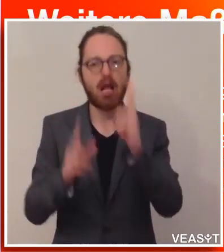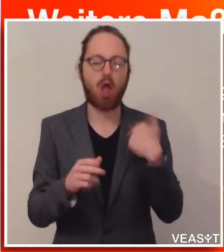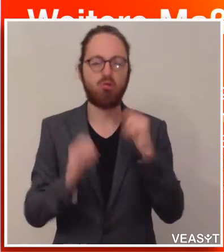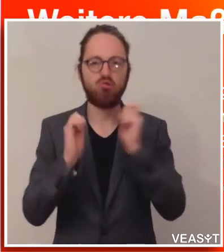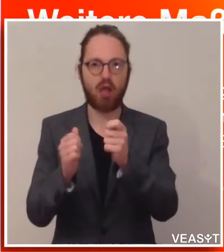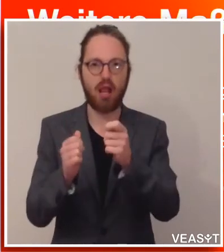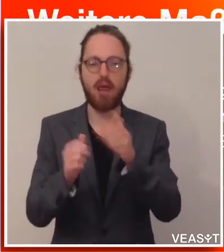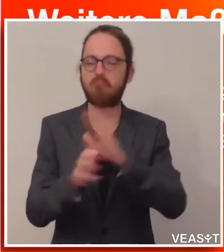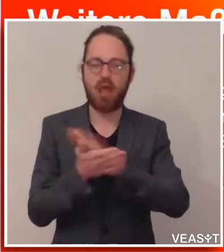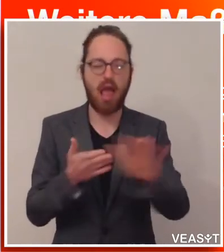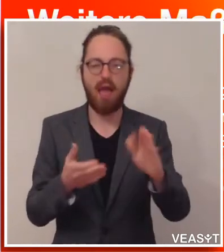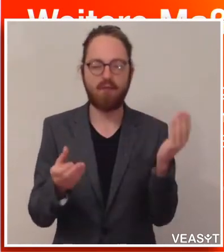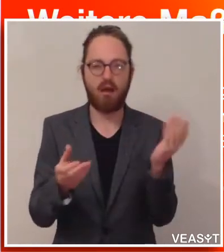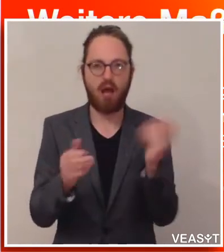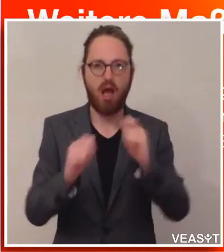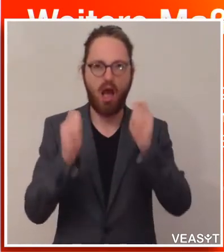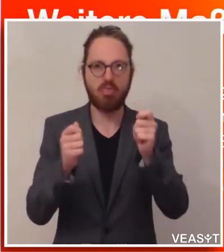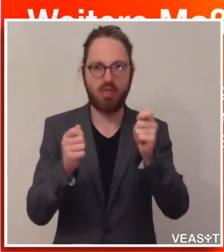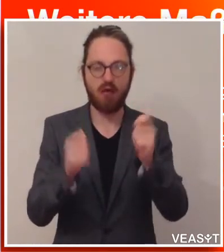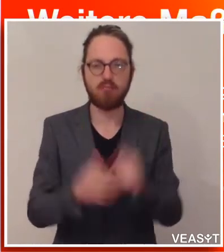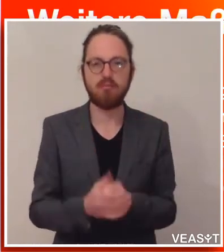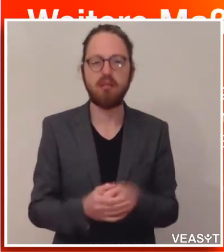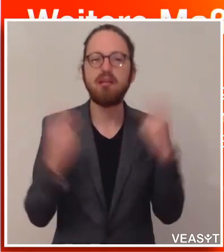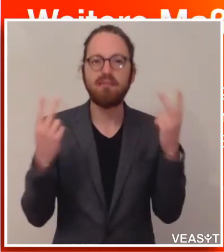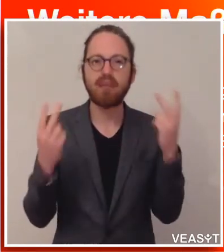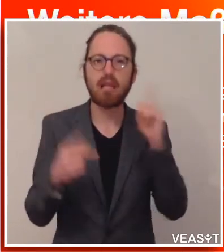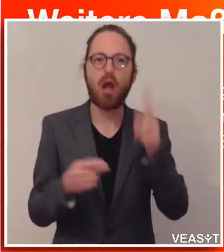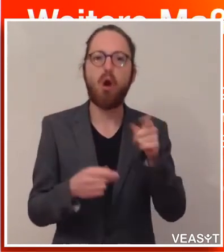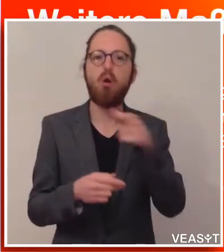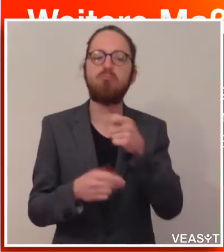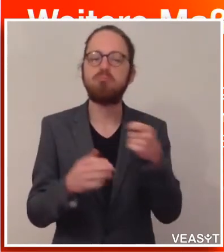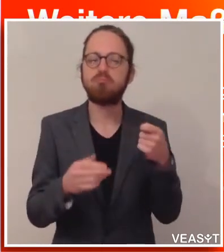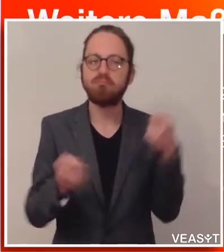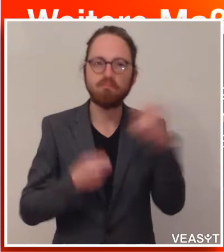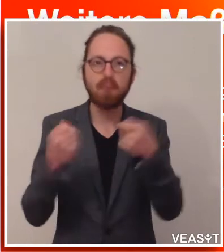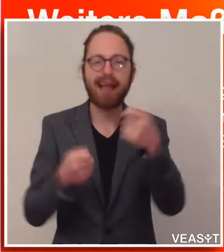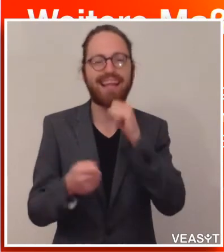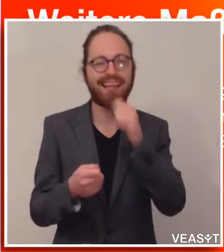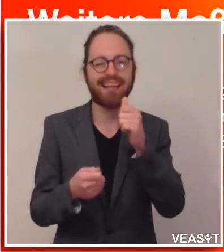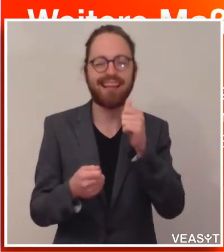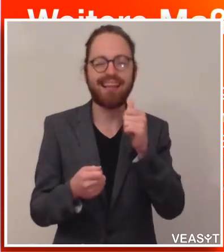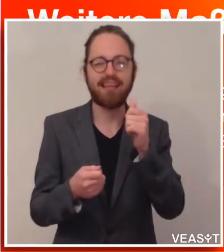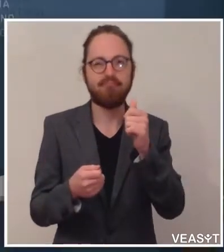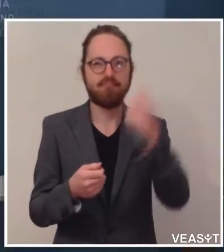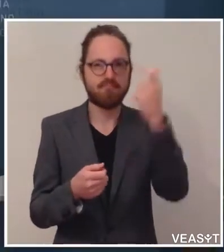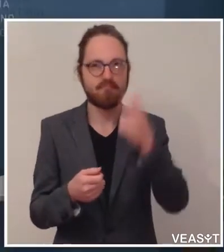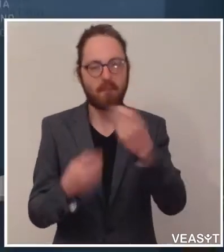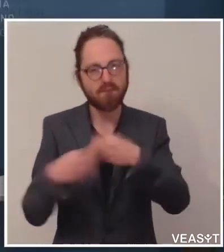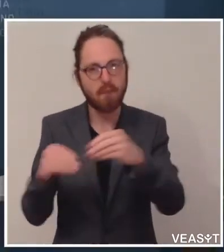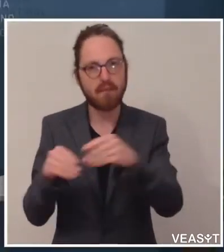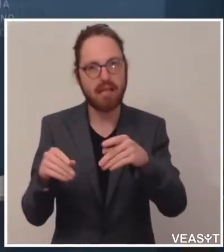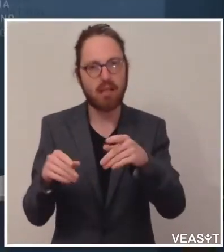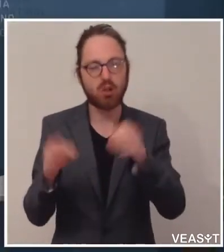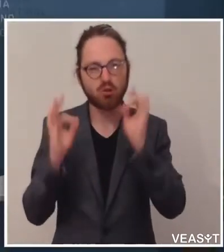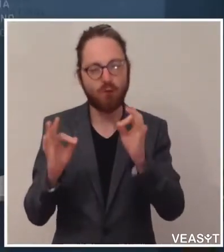Antrag. Ganz, ganz wichtig sind auch jene Beiträge, die jetzt nicht direkt an die Familien fließen, die aber zur Unterstützung